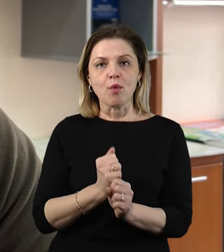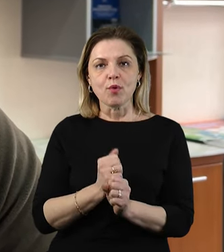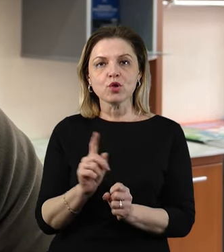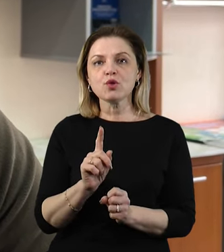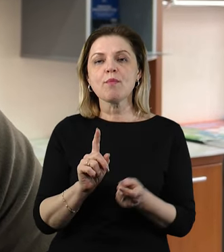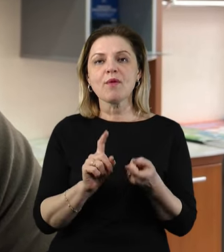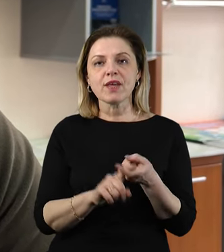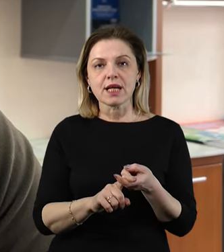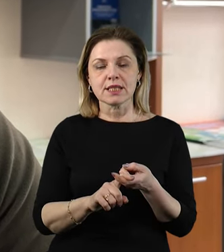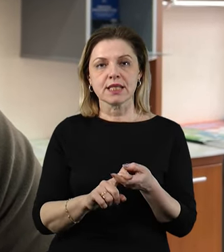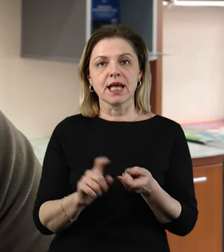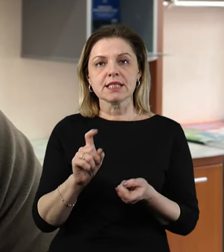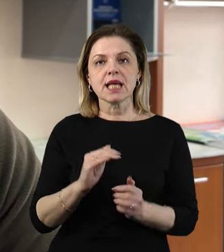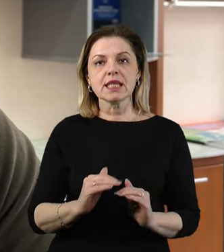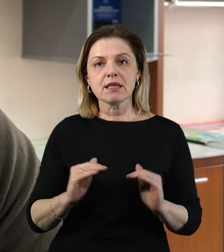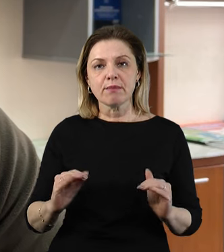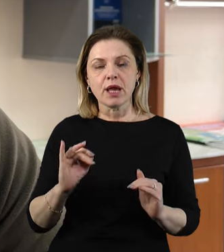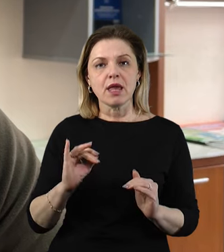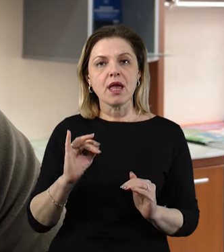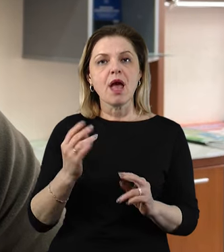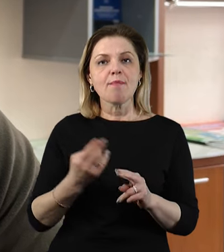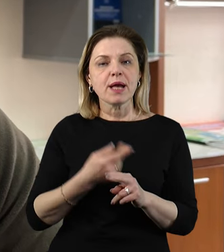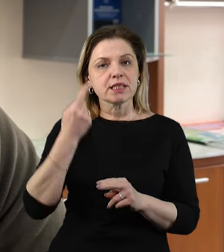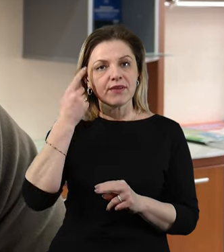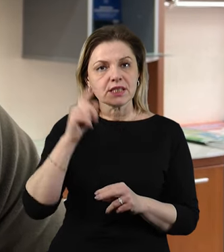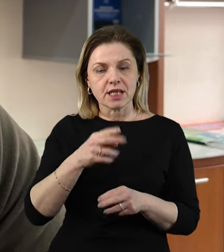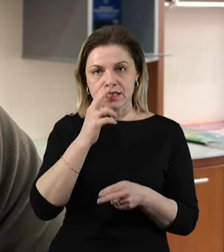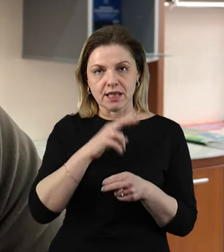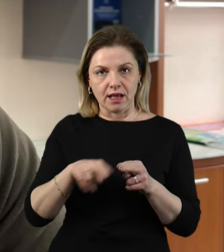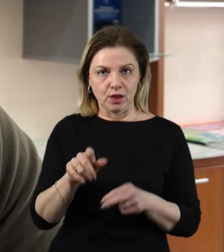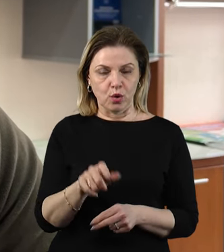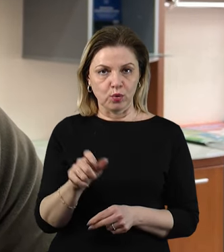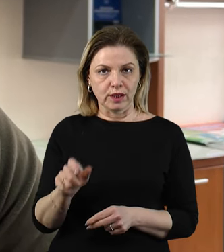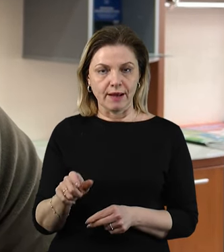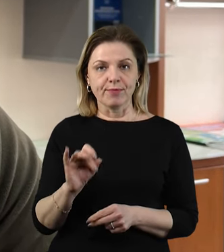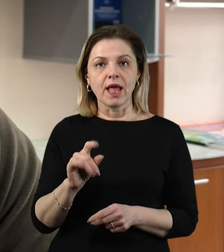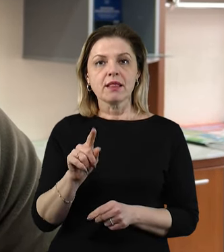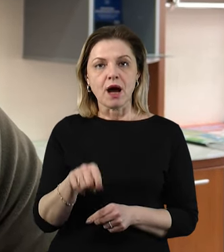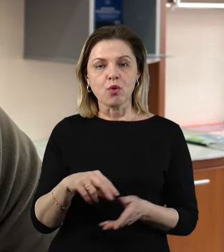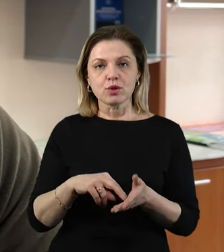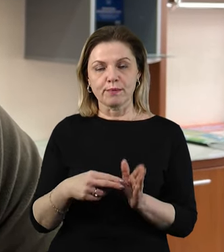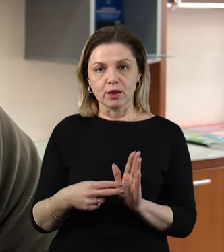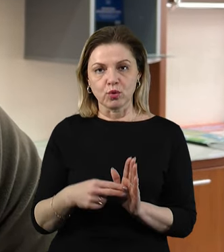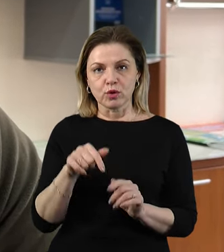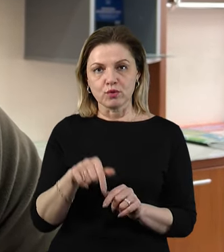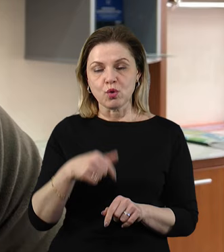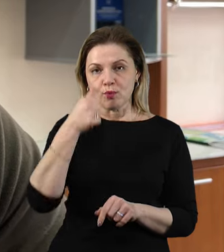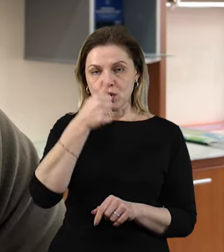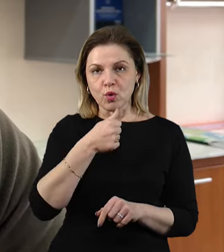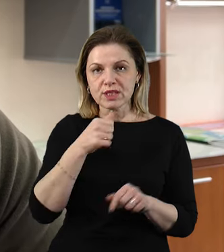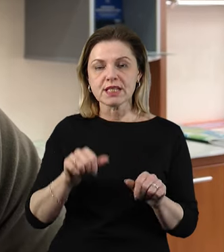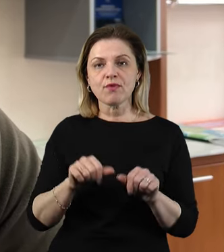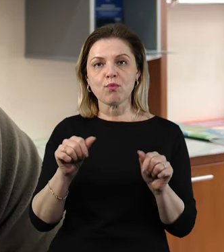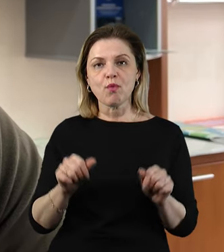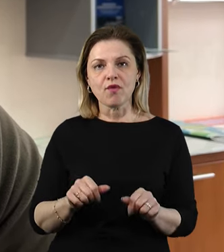'язаний з дітьми військовополонених та безвесті зниклих осіб. Також ми плануємо в цьому році